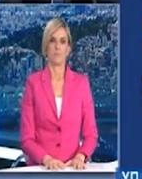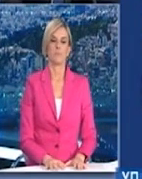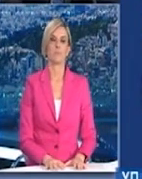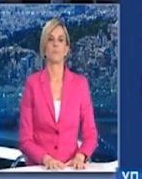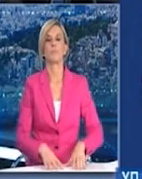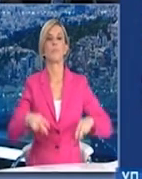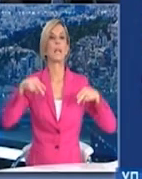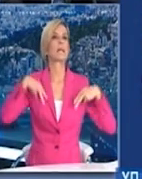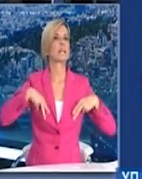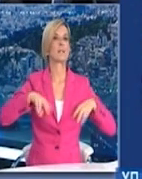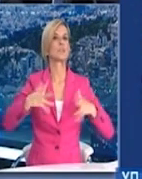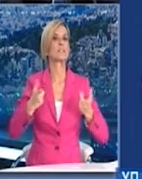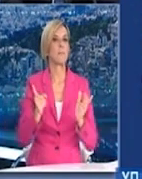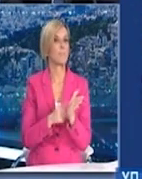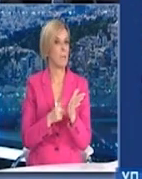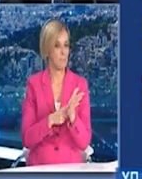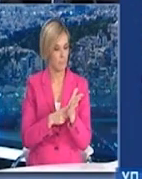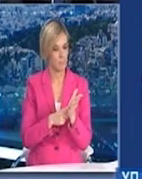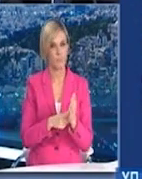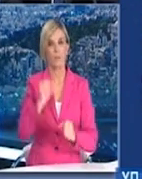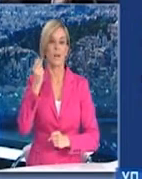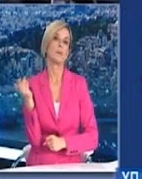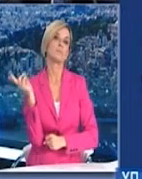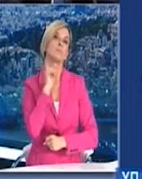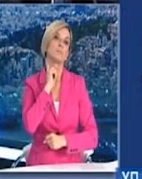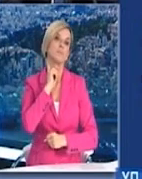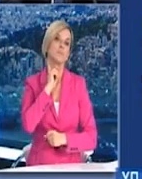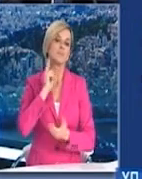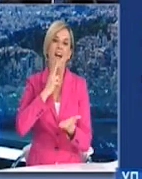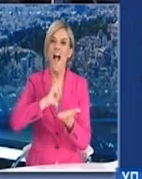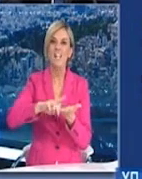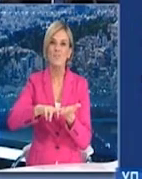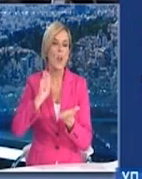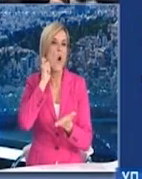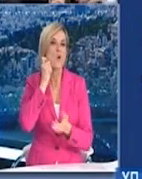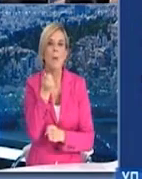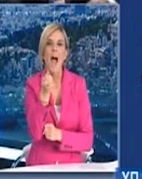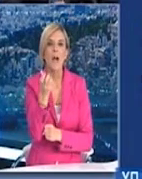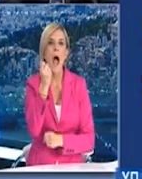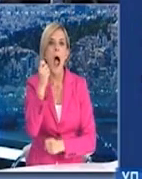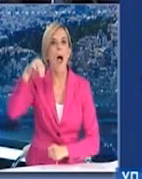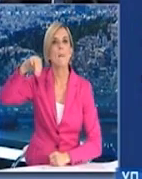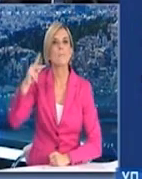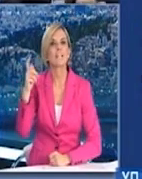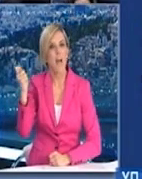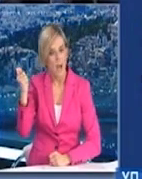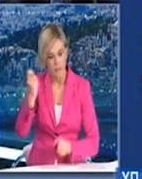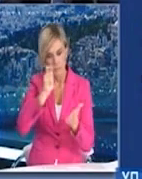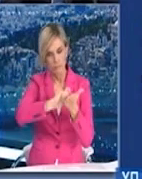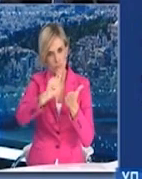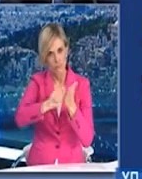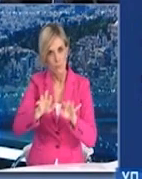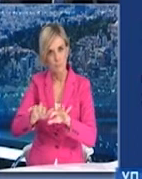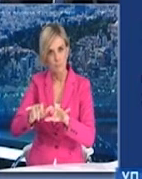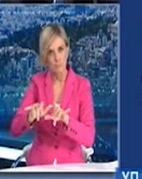κράτος. Το κράτος θα καταχωρήσει μέσα του ΆΜΚΑ τους συμπολίτες μας, θα καταχωρήσει τη